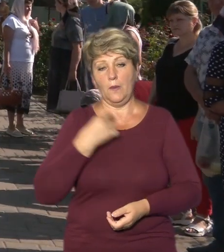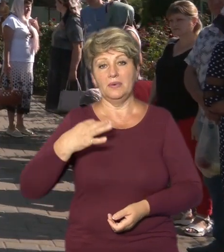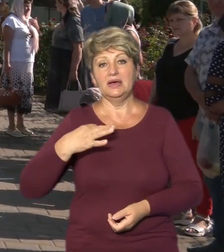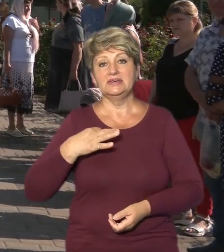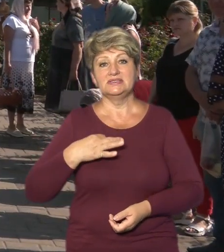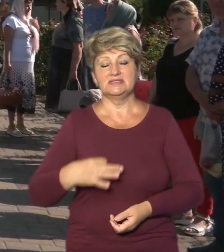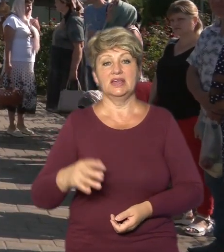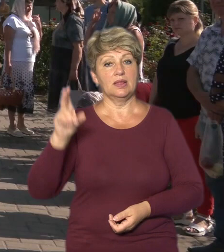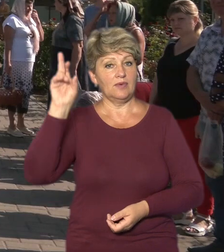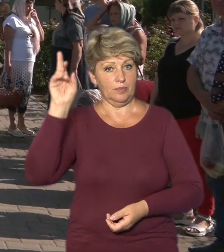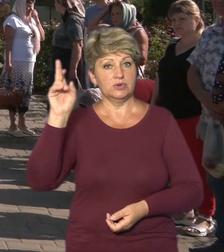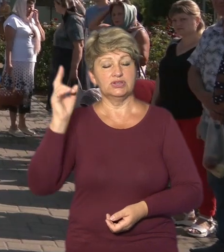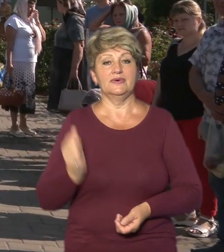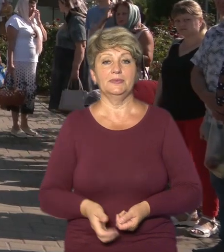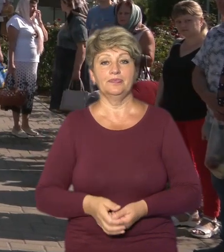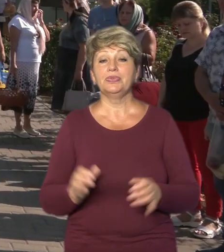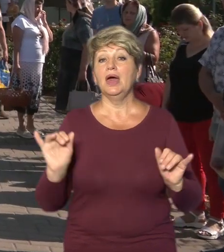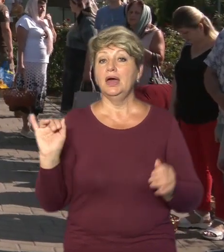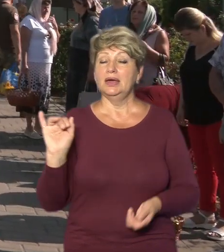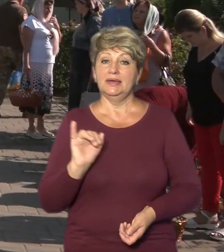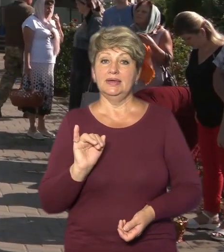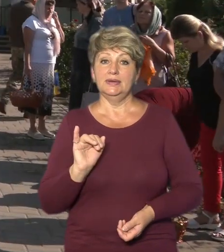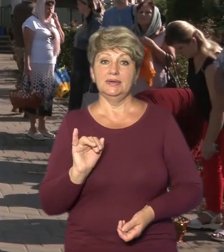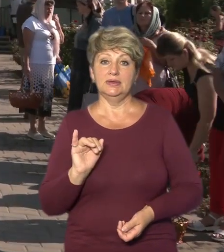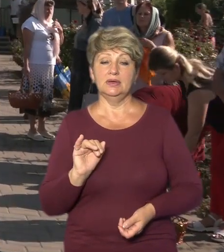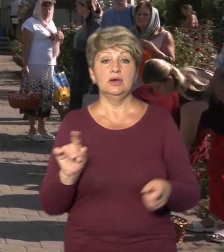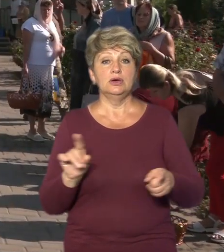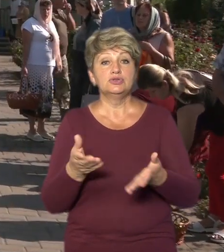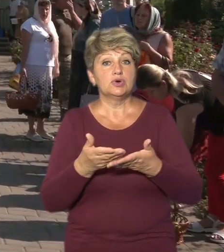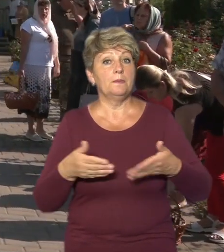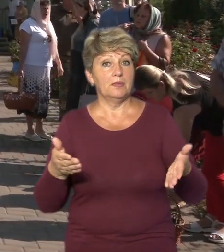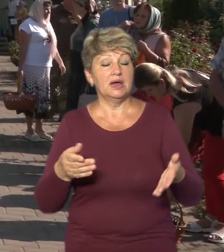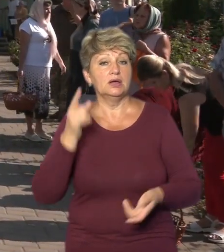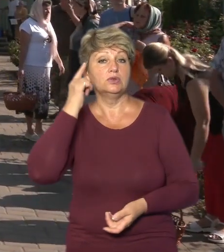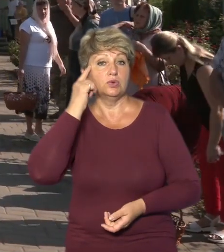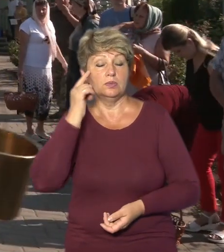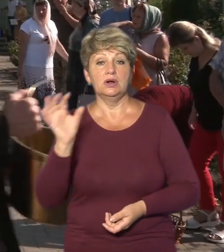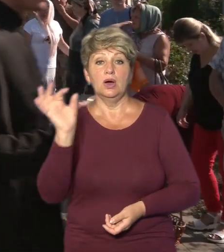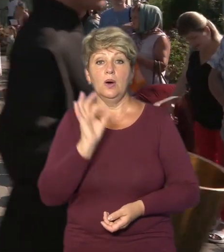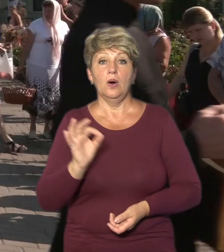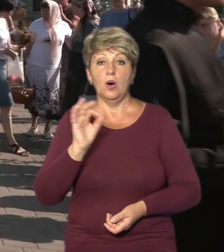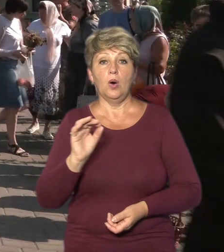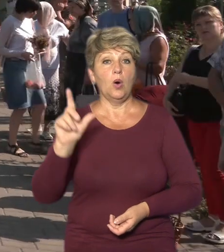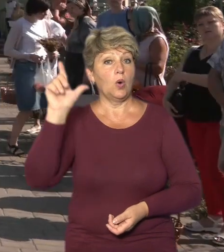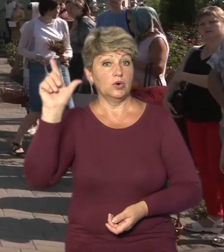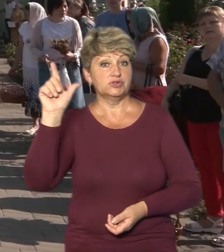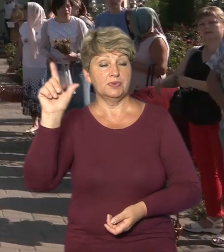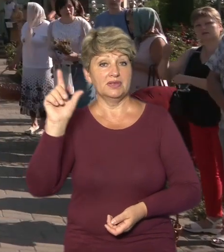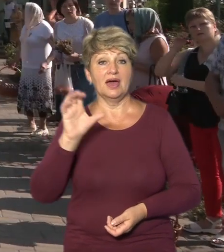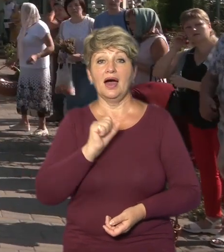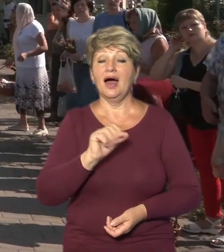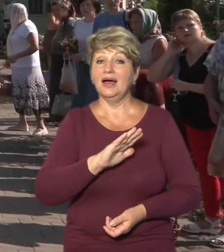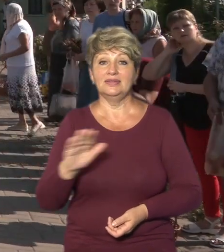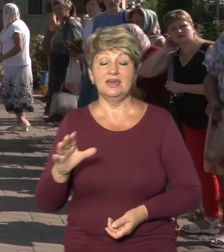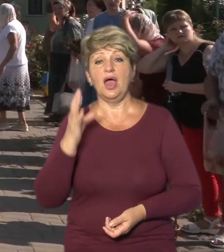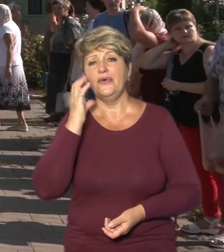справжнього Сина Божого. І щоб ми в цей час думали про Господа Ісуса Христа, а не про